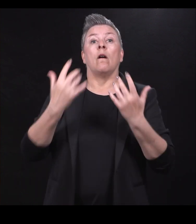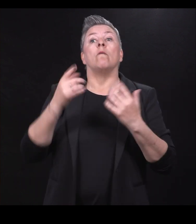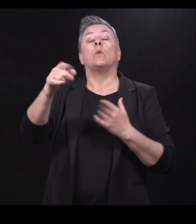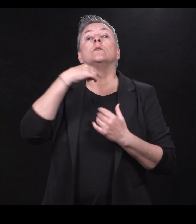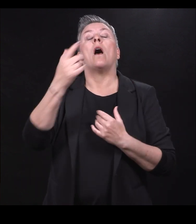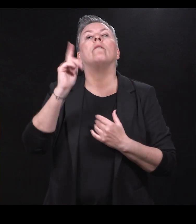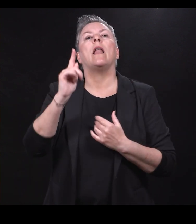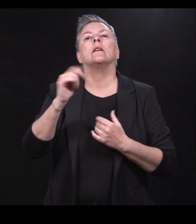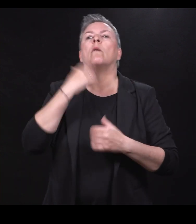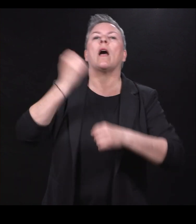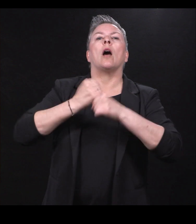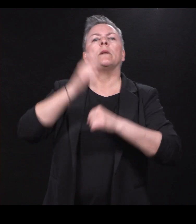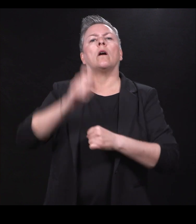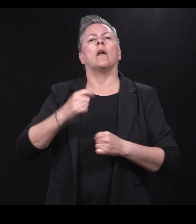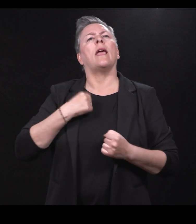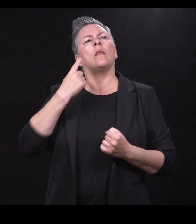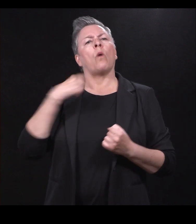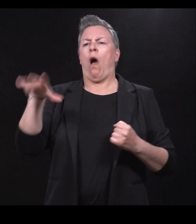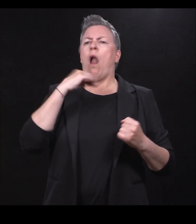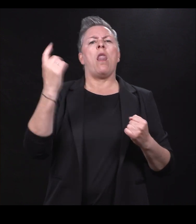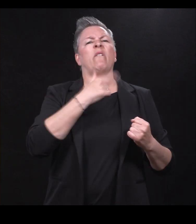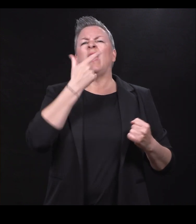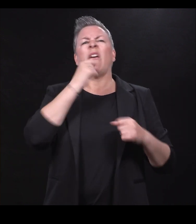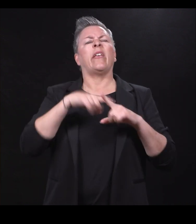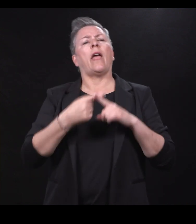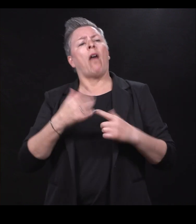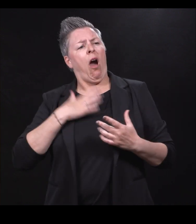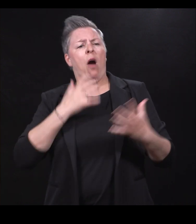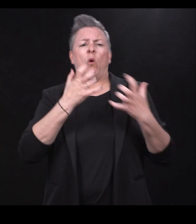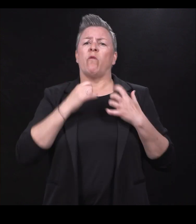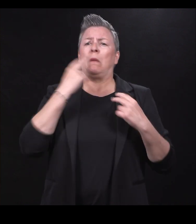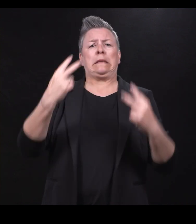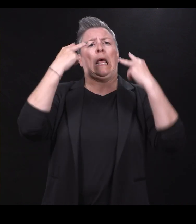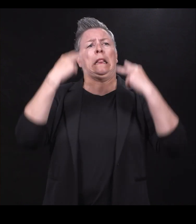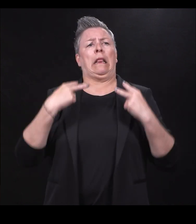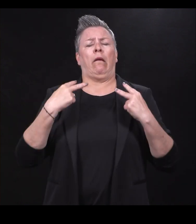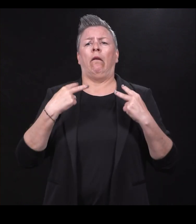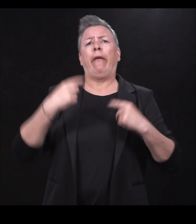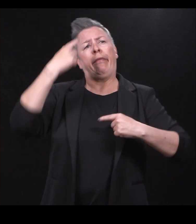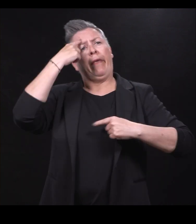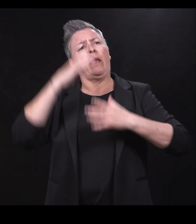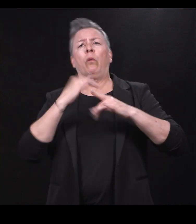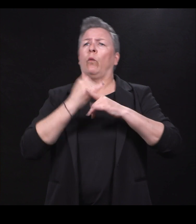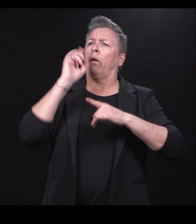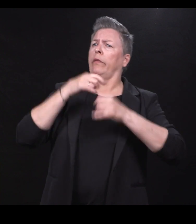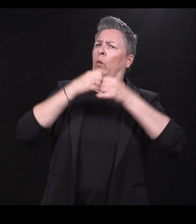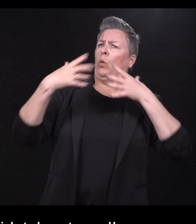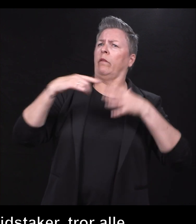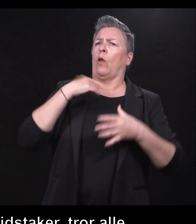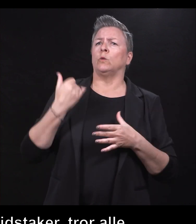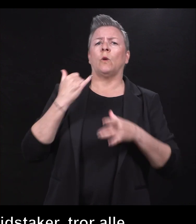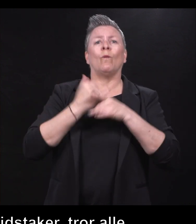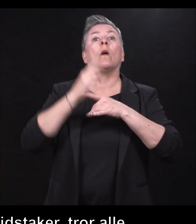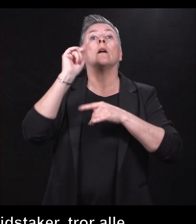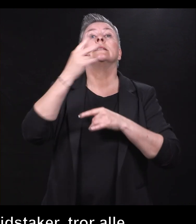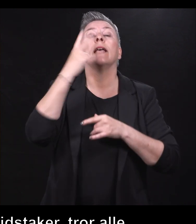det å være arbeidstak, jeg tror vi alle kjenner oss igjen i det. Behovet for å bli sett. Tenke litt på hvordan vi kan utvikle oss, hvordan vi kan se